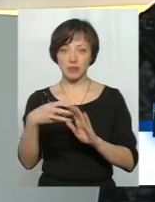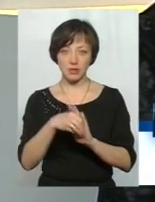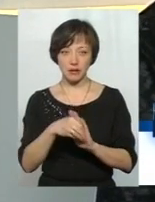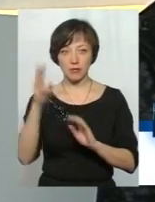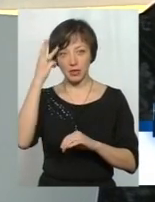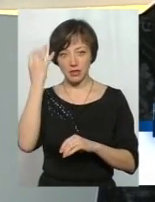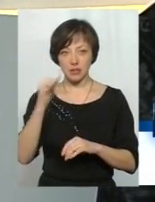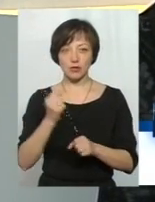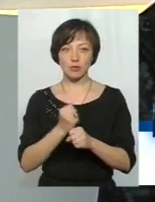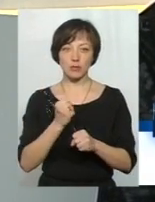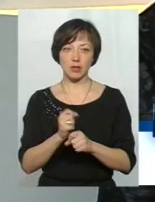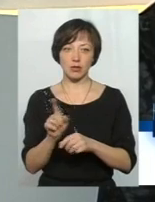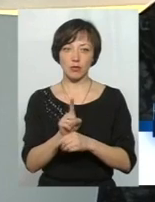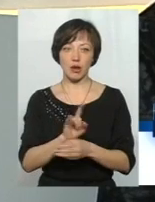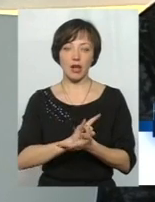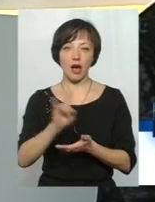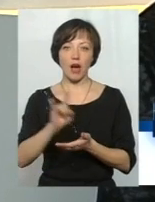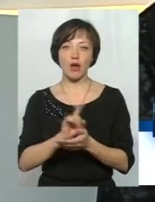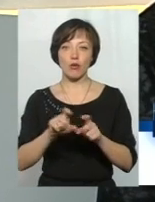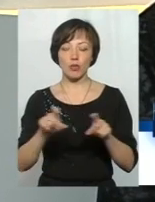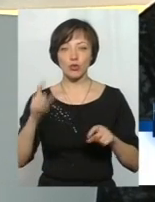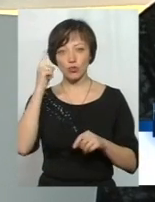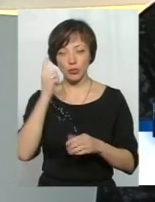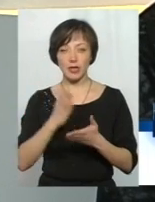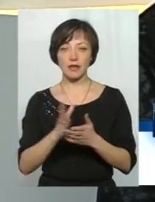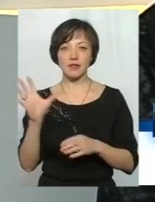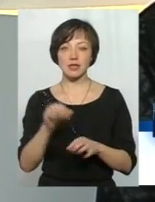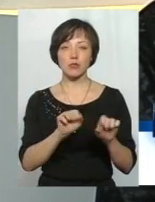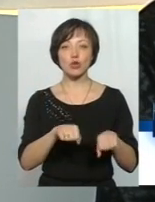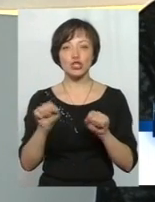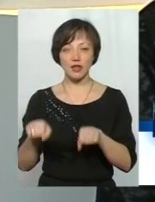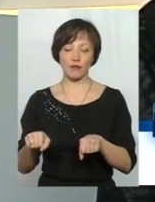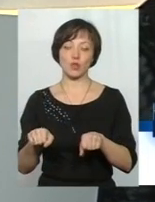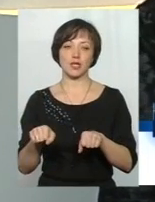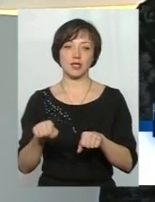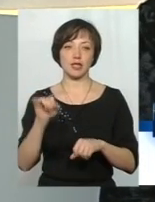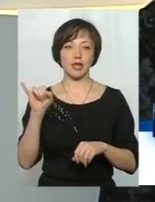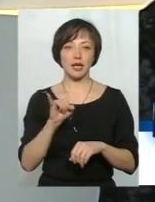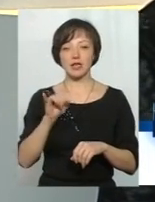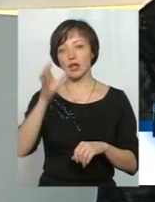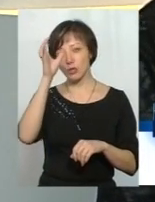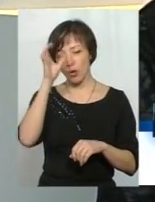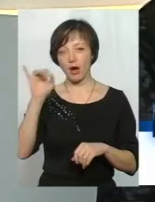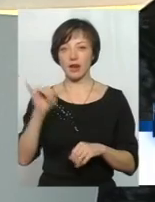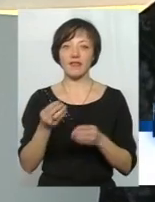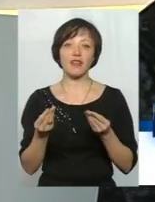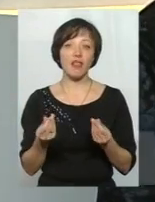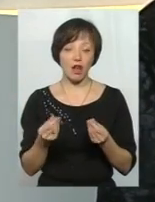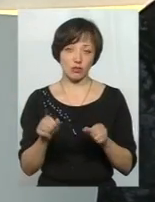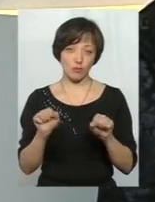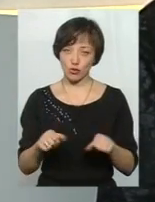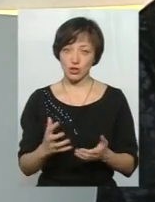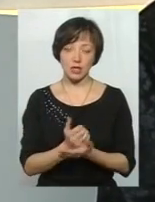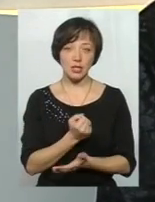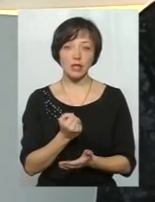в Хмельницький і зробити нормальний аеропорт. Я думаю, що для цього є всі можливості і інтелектуальні, і фінансові можна